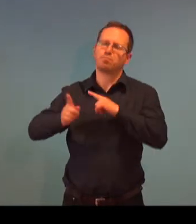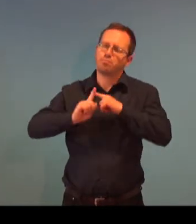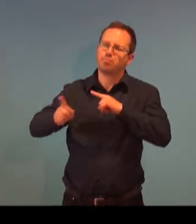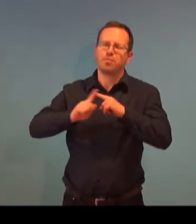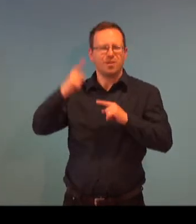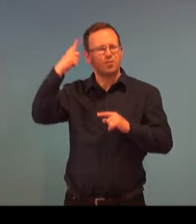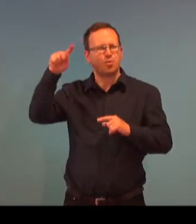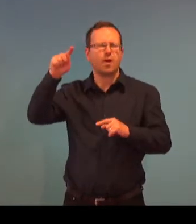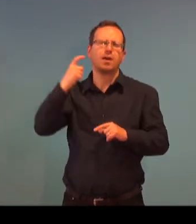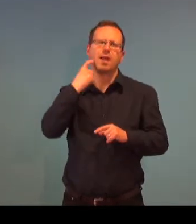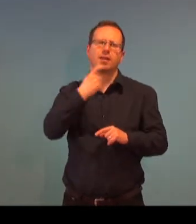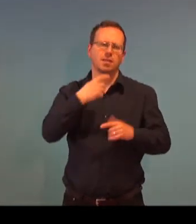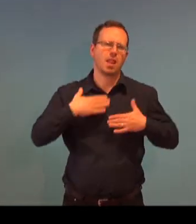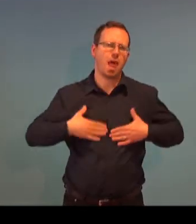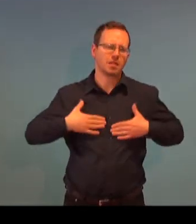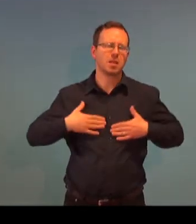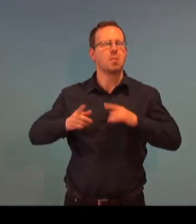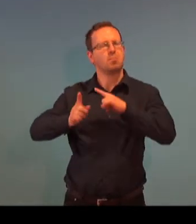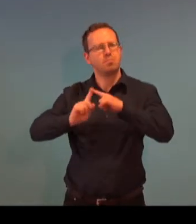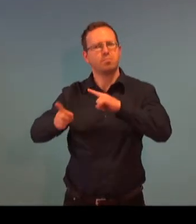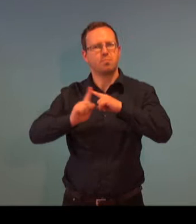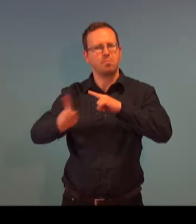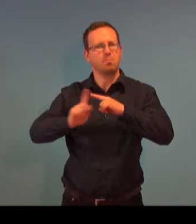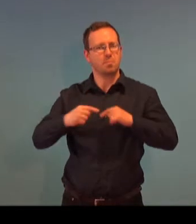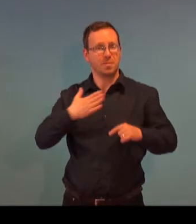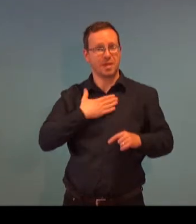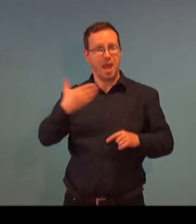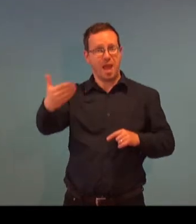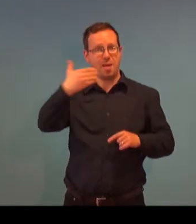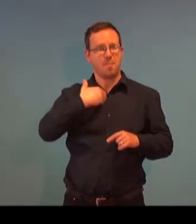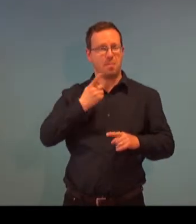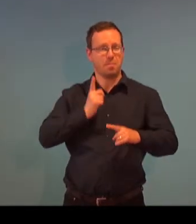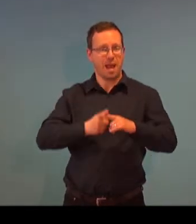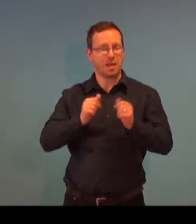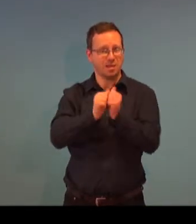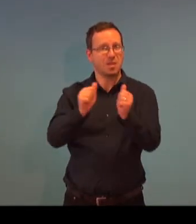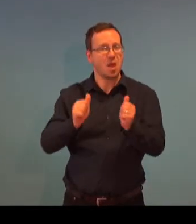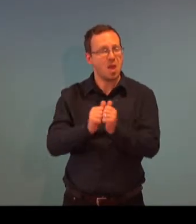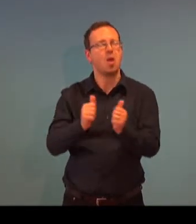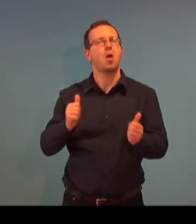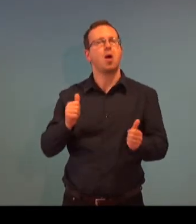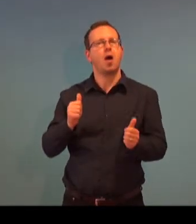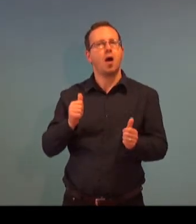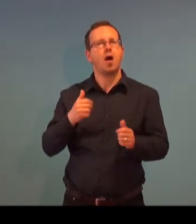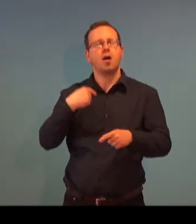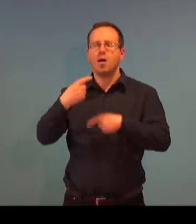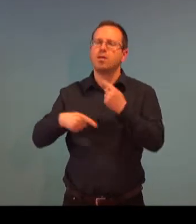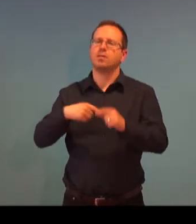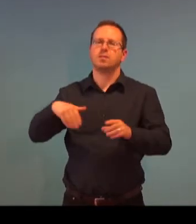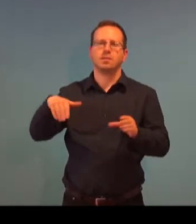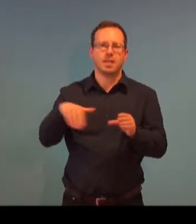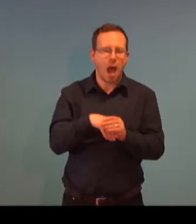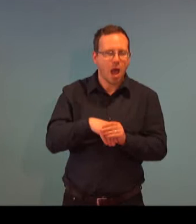Honzo jezdil opakovaně na praxe, studoval v Janských lázních a on klinoval k informačním technologiím,